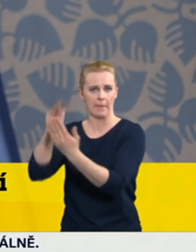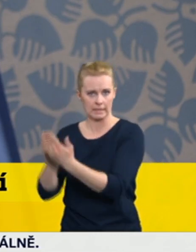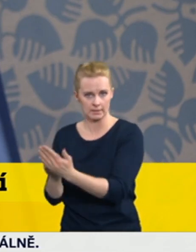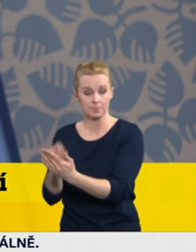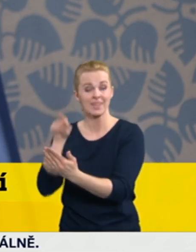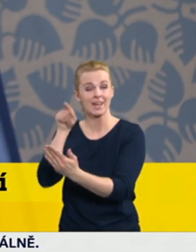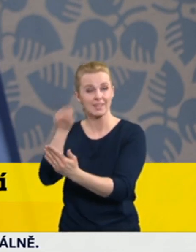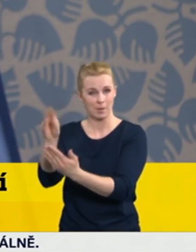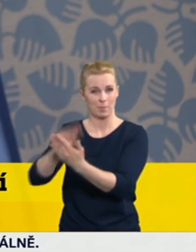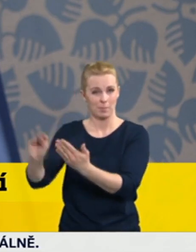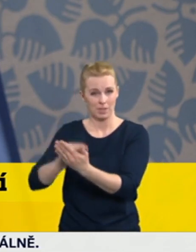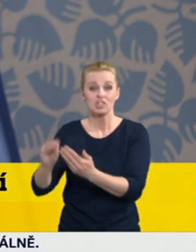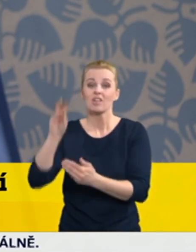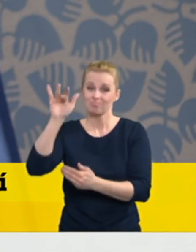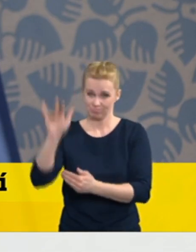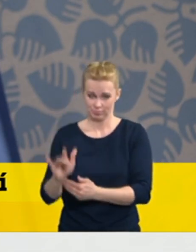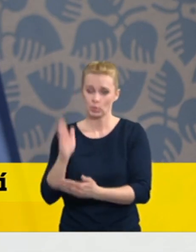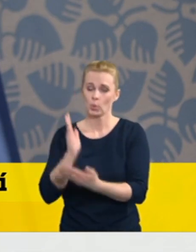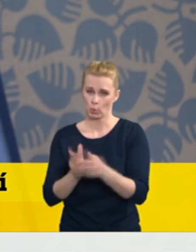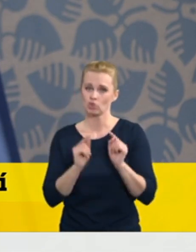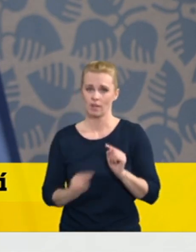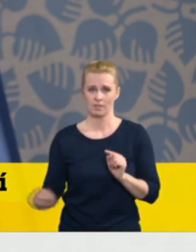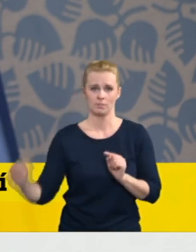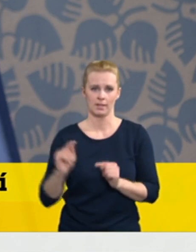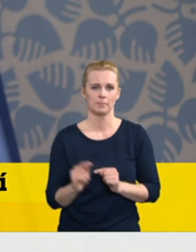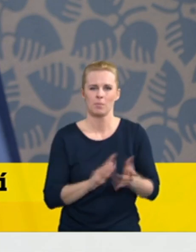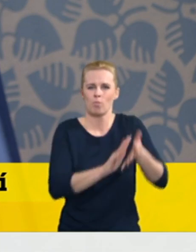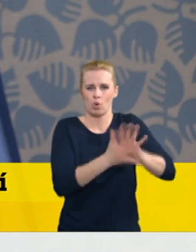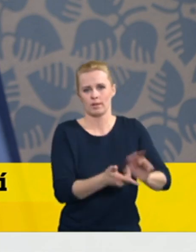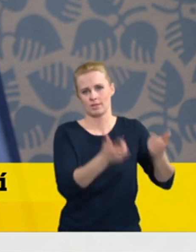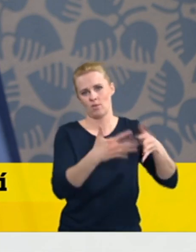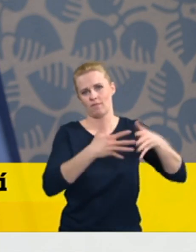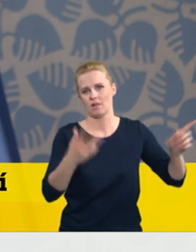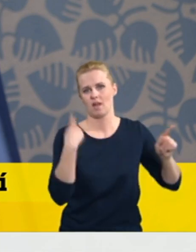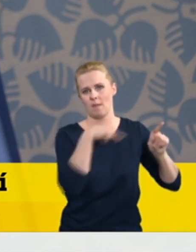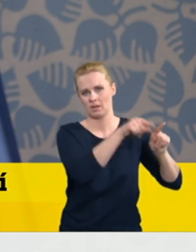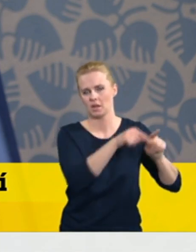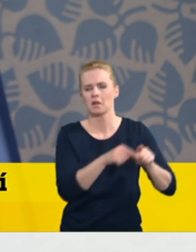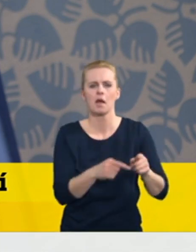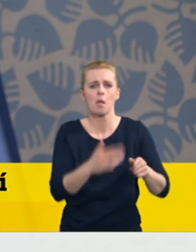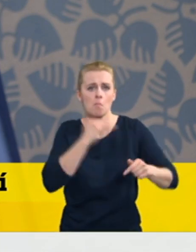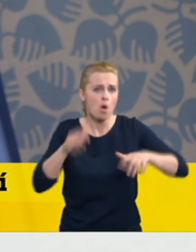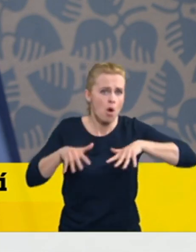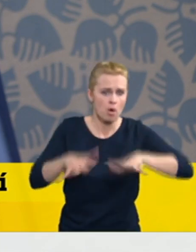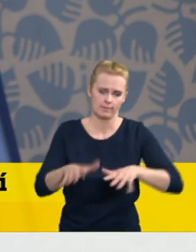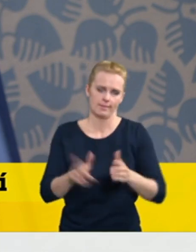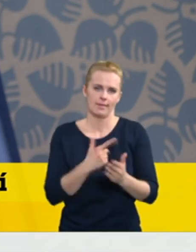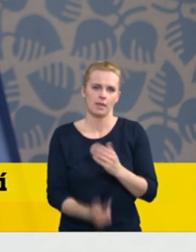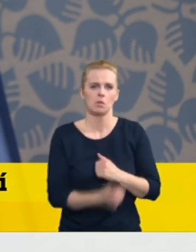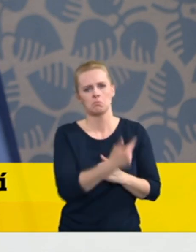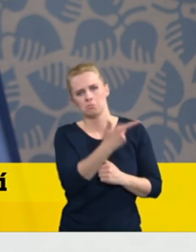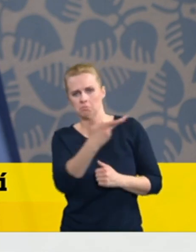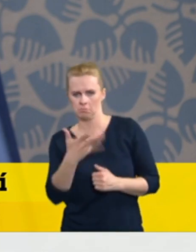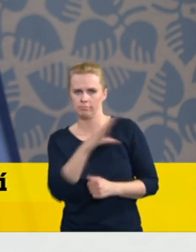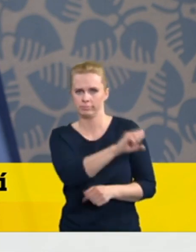tady je a je tady zatím v desítkách, nějaké desítce potvrzených případů. Stejně tak, jak je to v okolních evropských zemích,